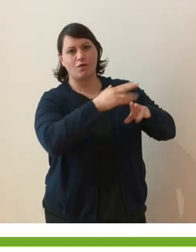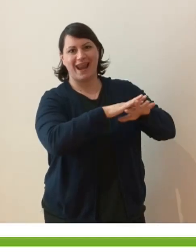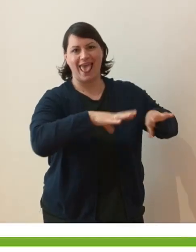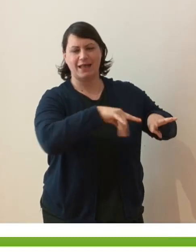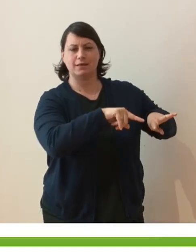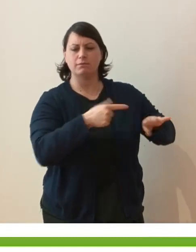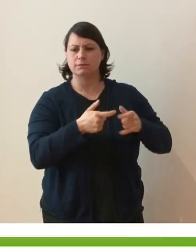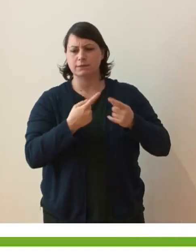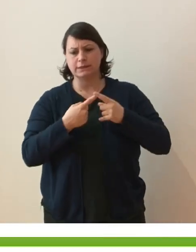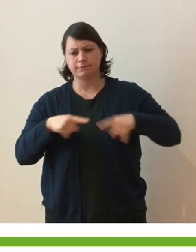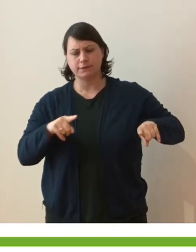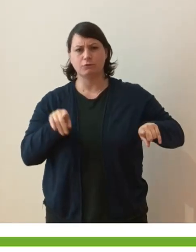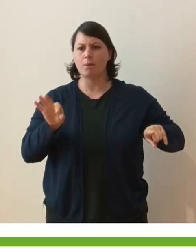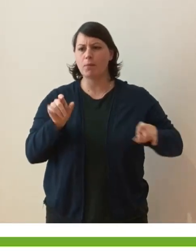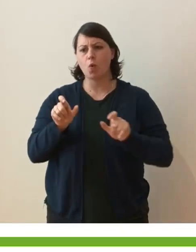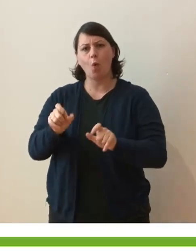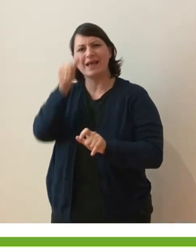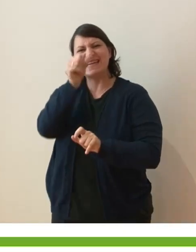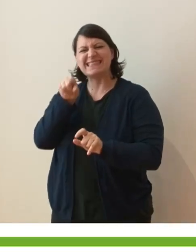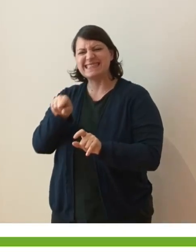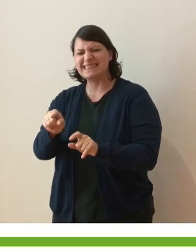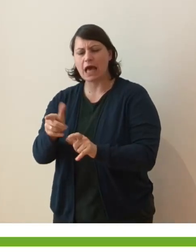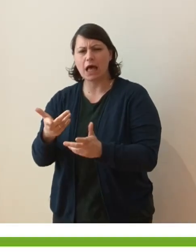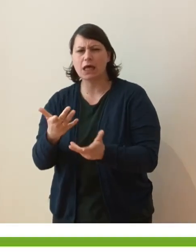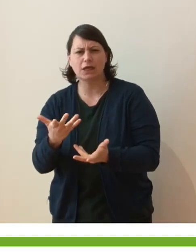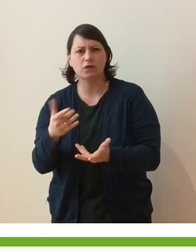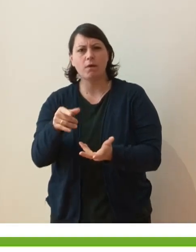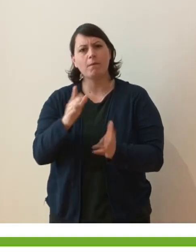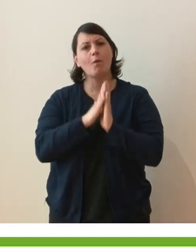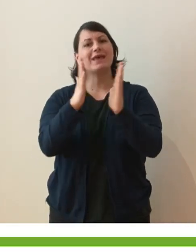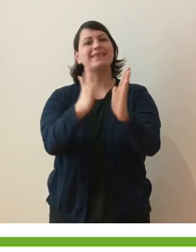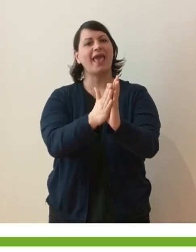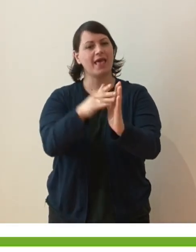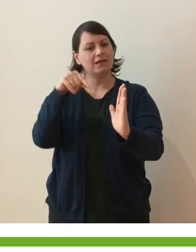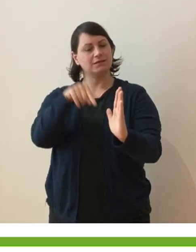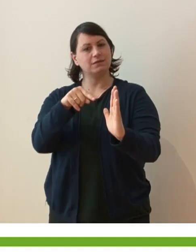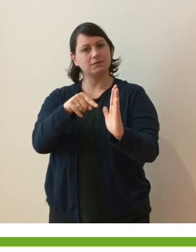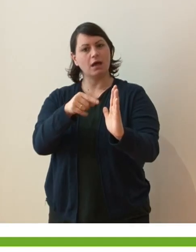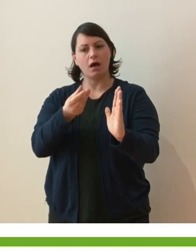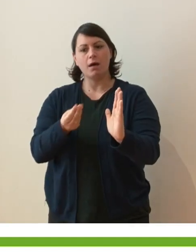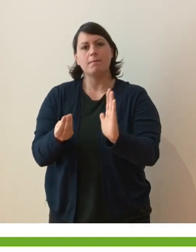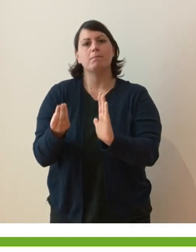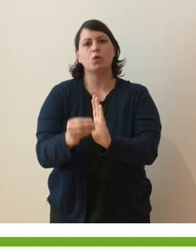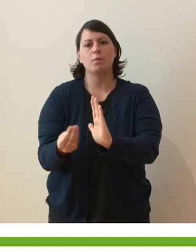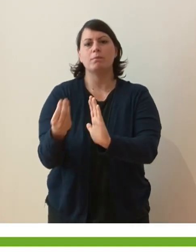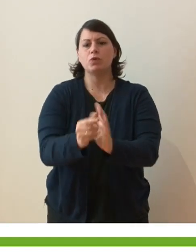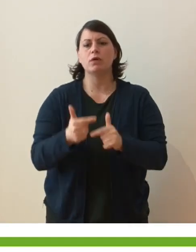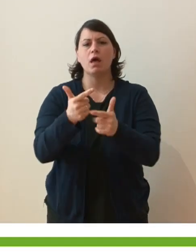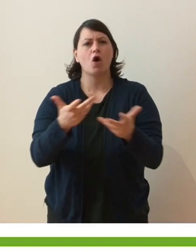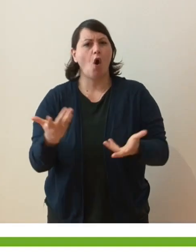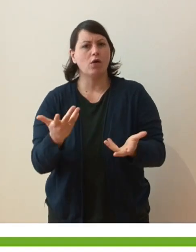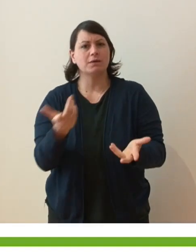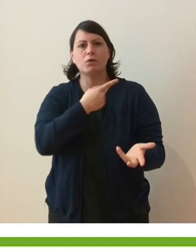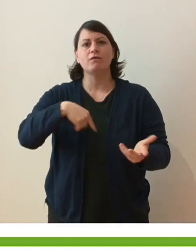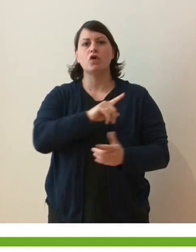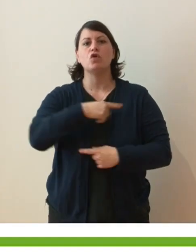Qual è lo specifico cristiano? Che cosa porta la nostra Chiesa in più che non ci rende semplicemente